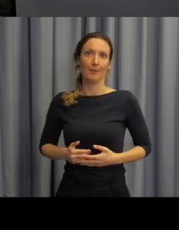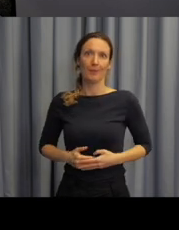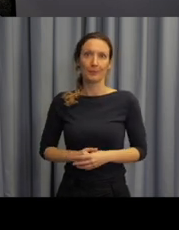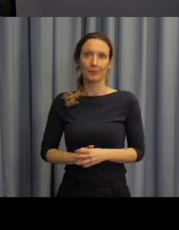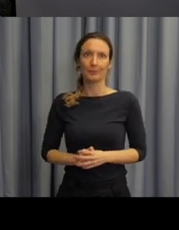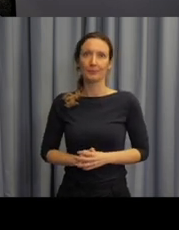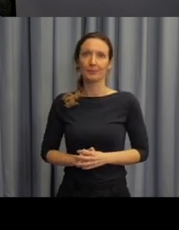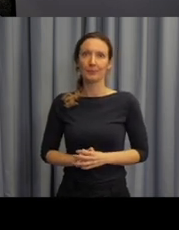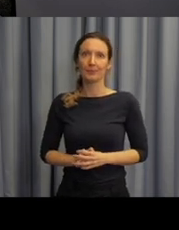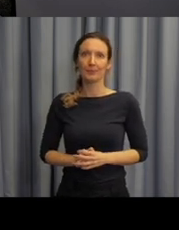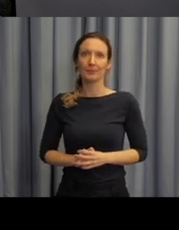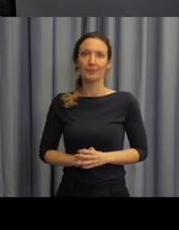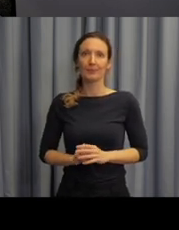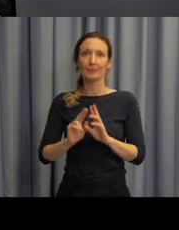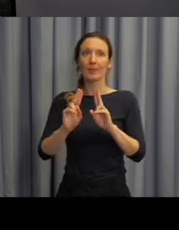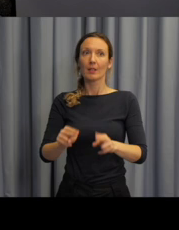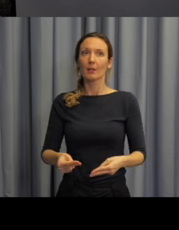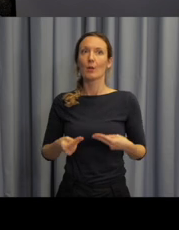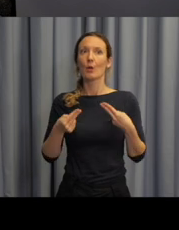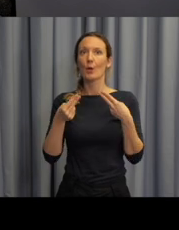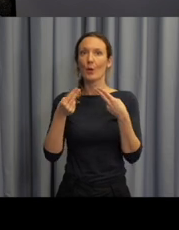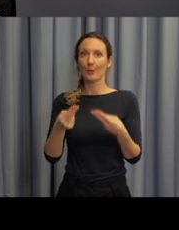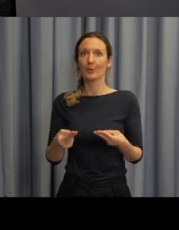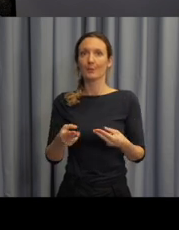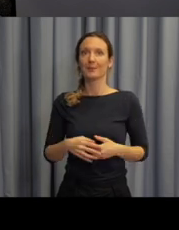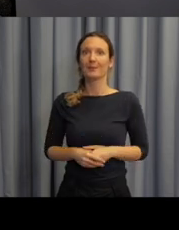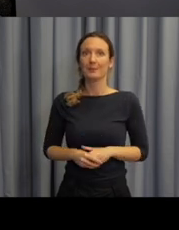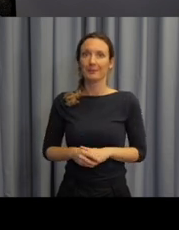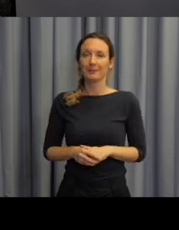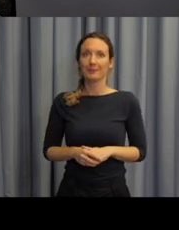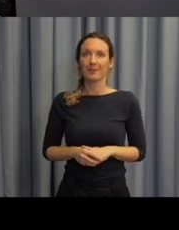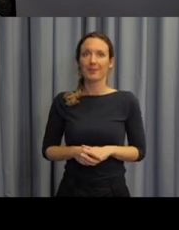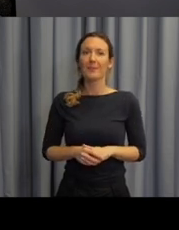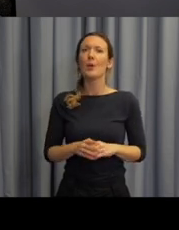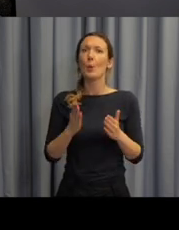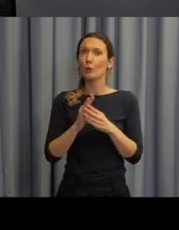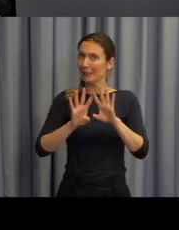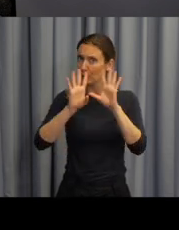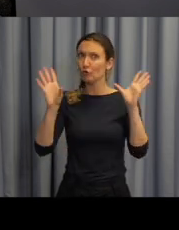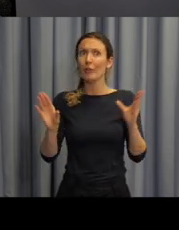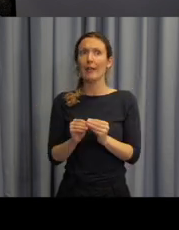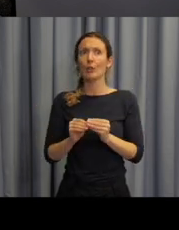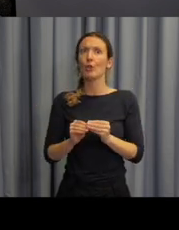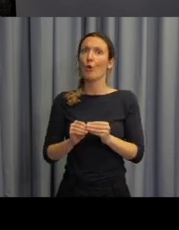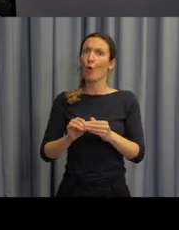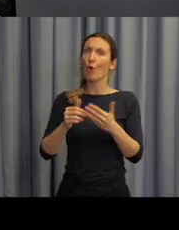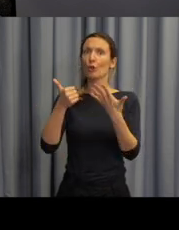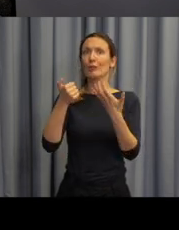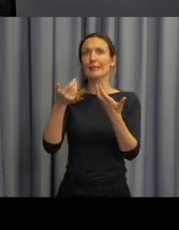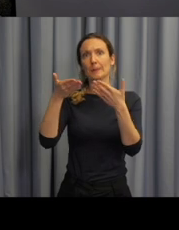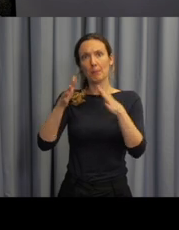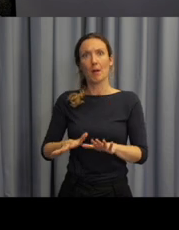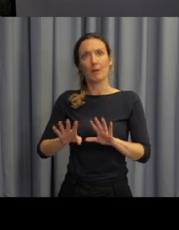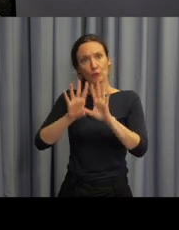No a na dalším slajdu vidíme celé paradigma. Už se